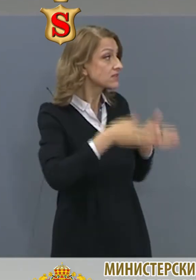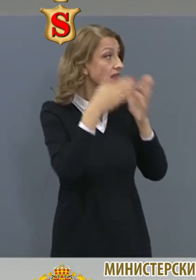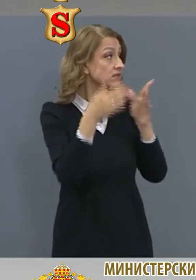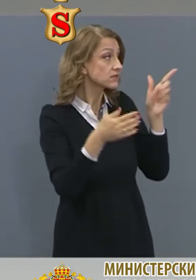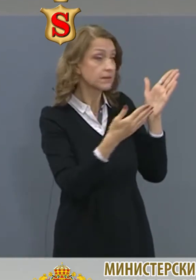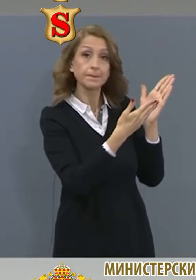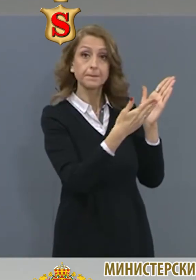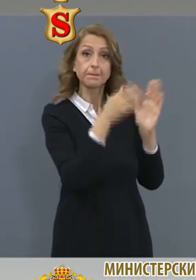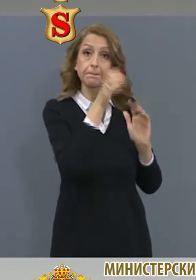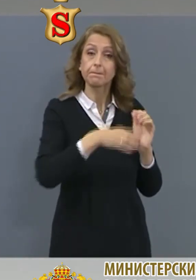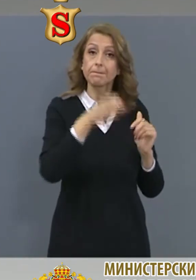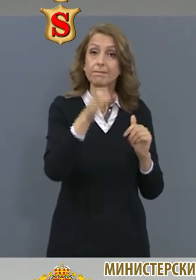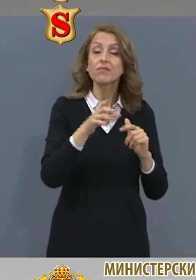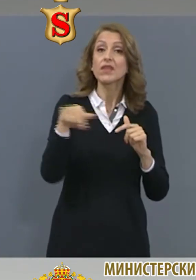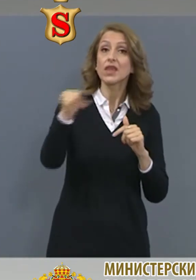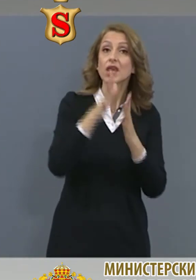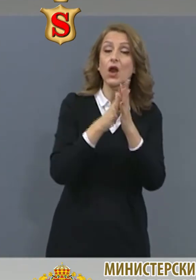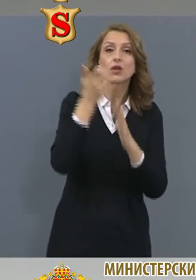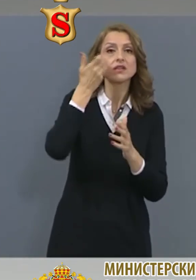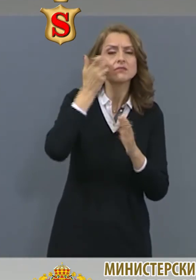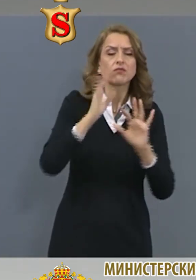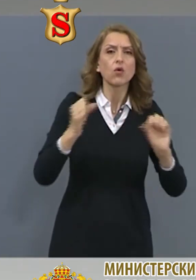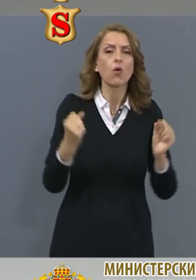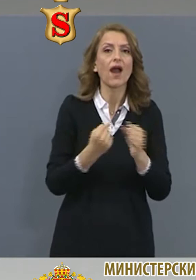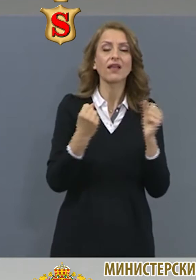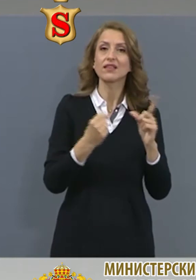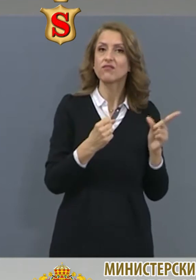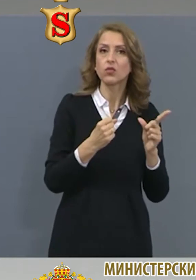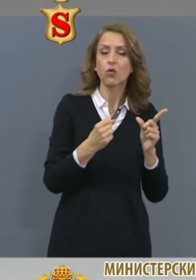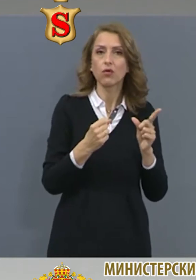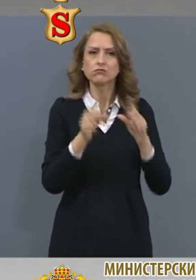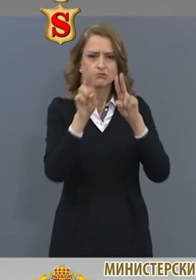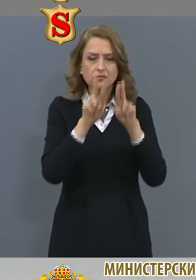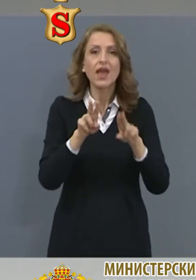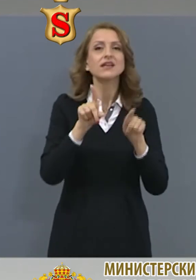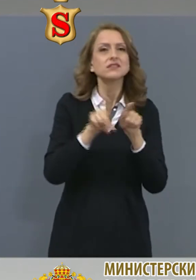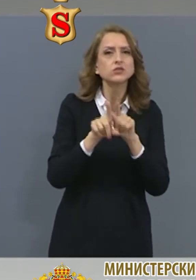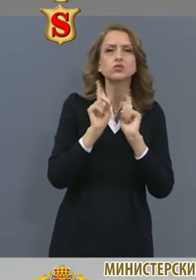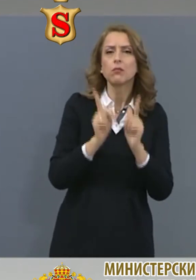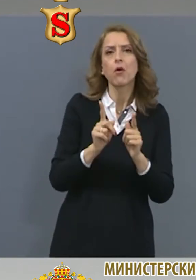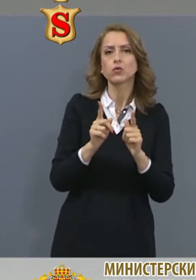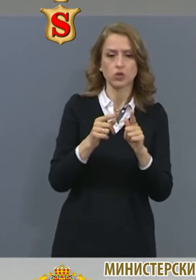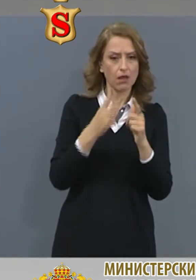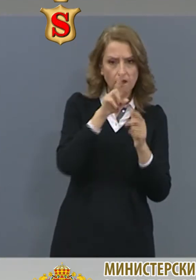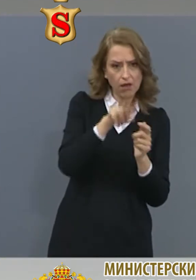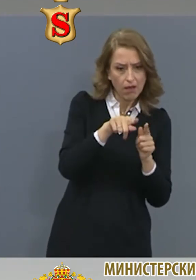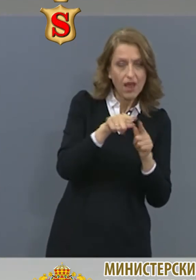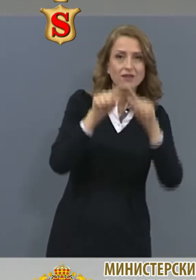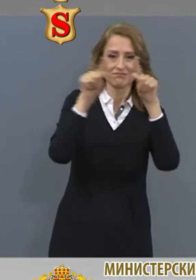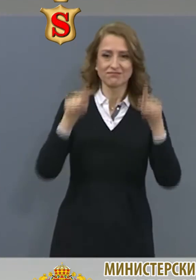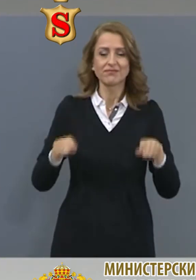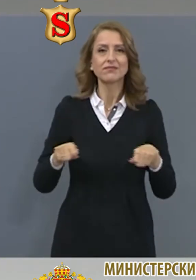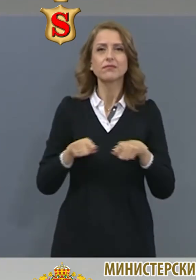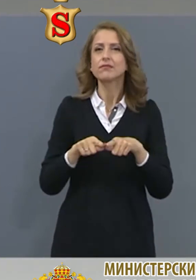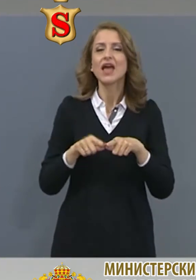гражданите активно и които по начин, че позволяват да бъдат разпечатани и ползвани предварително. Това е бланката на декларация за